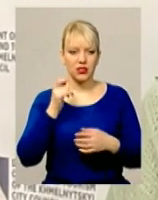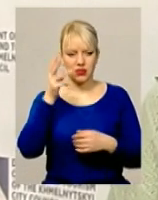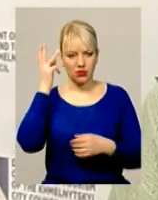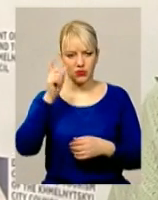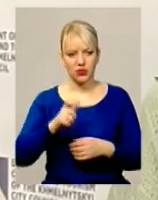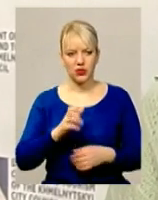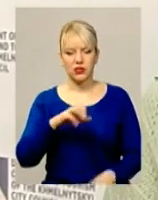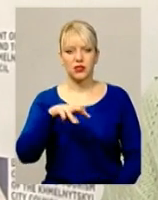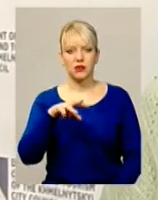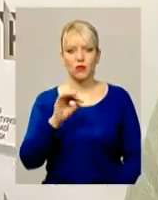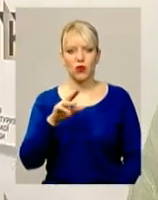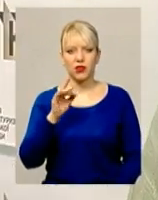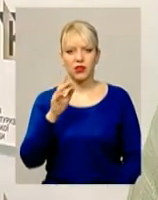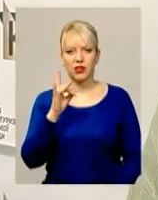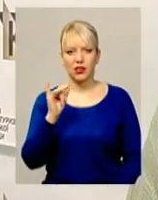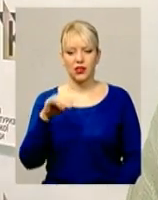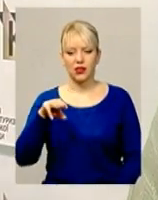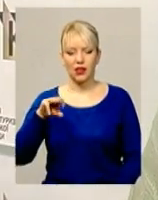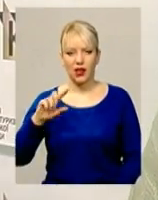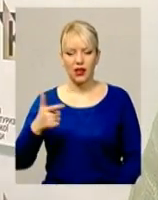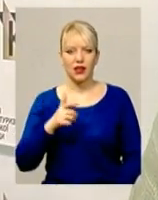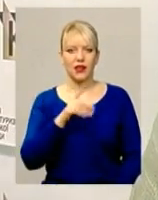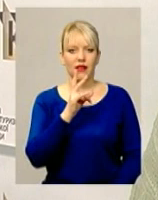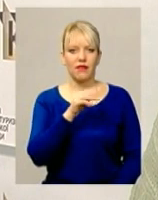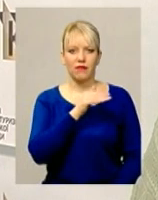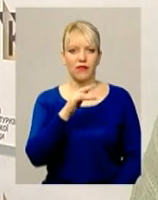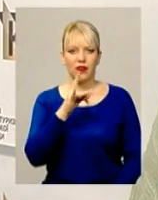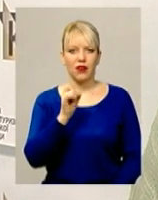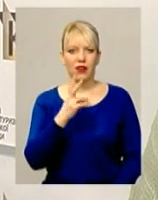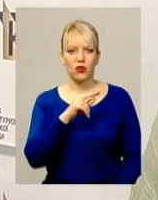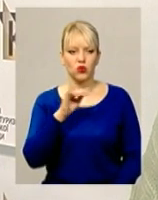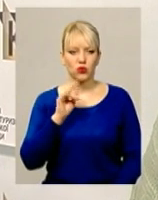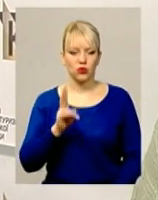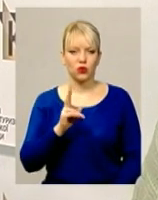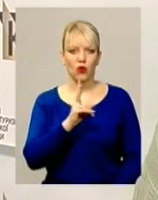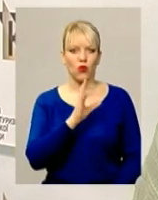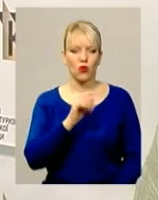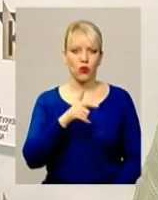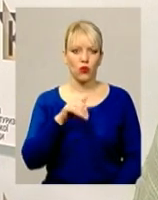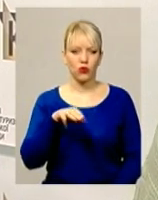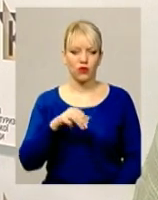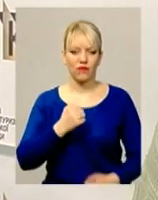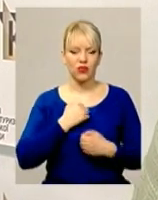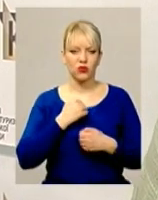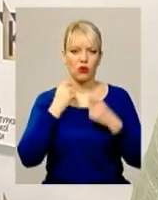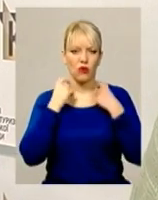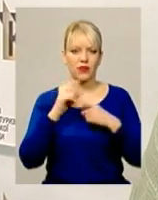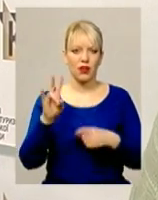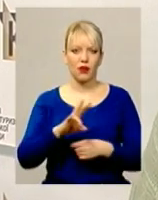Володимир Смотритель, Неля Франчук, Лора Когут, військовий капелан,